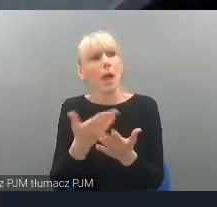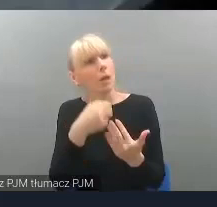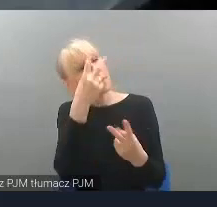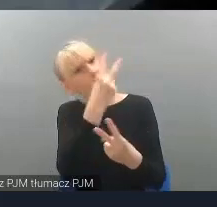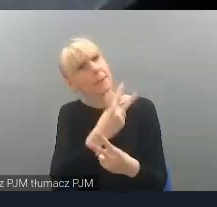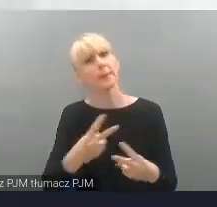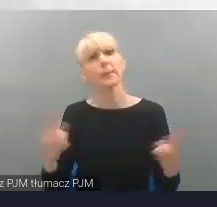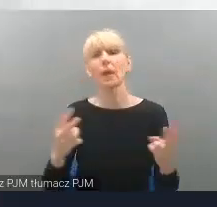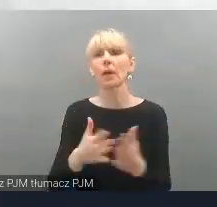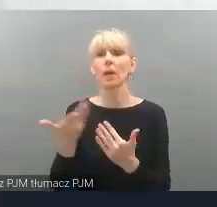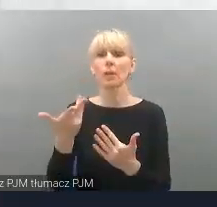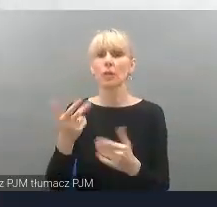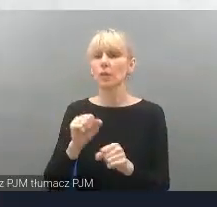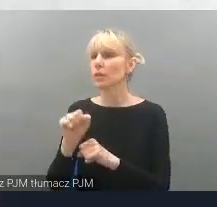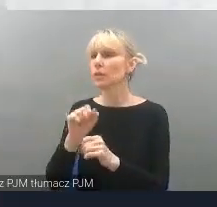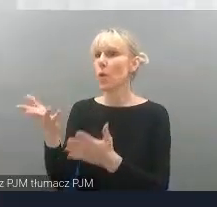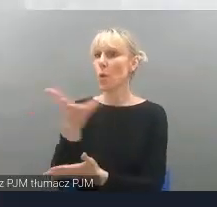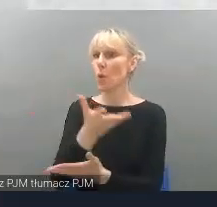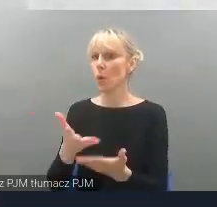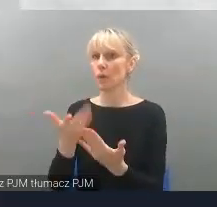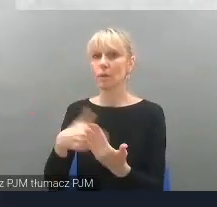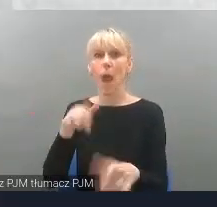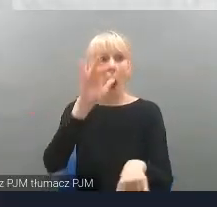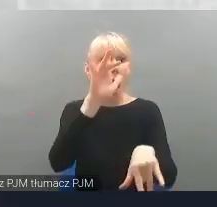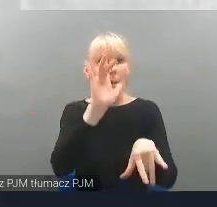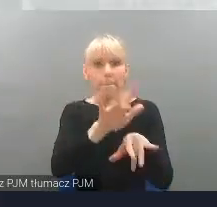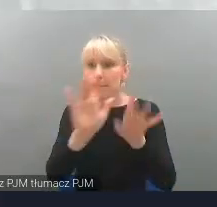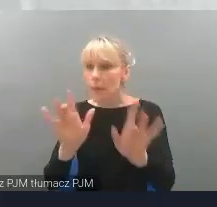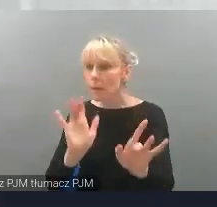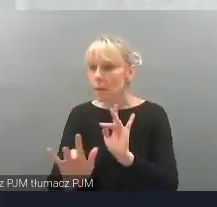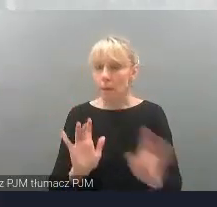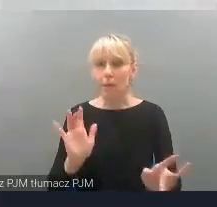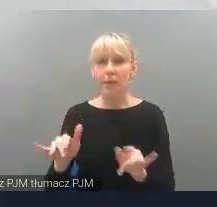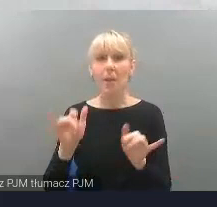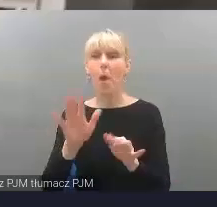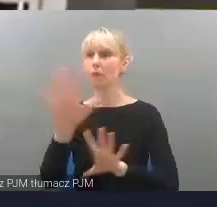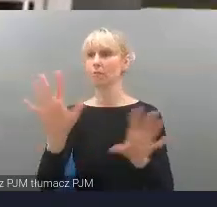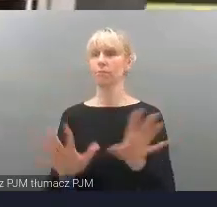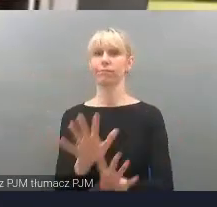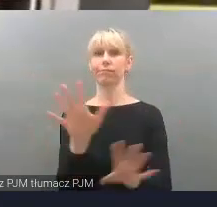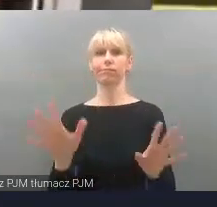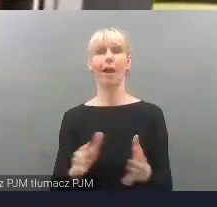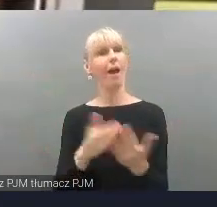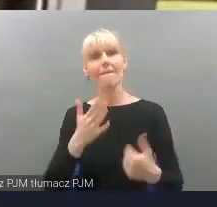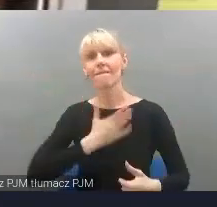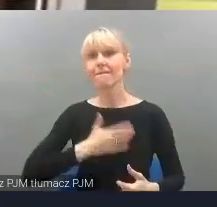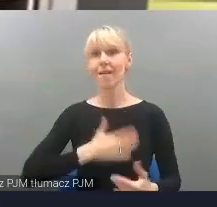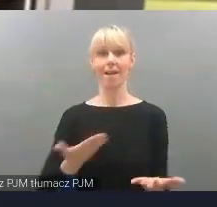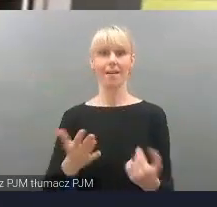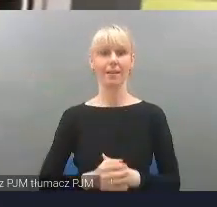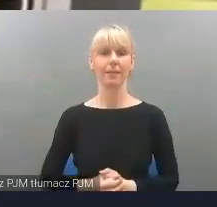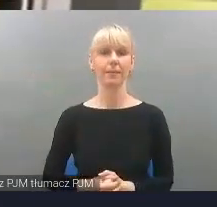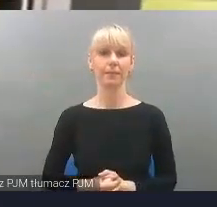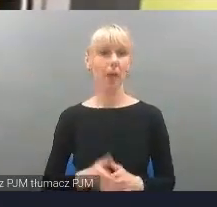czy coś, to nie są na te przyciski, tylko na przykład na dotknięcie tych palcami można podotykać ten i tam